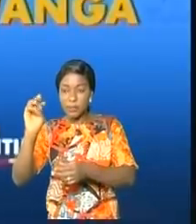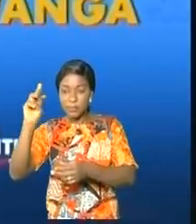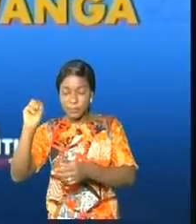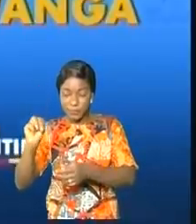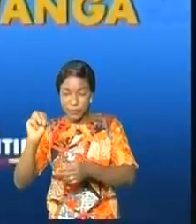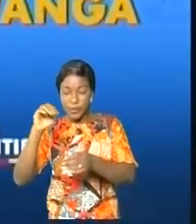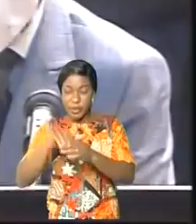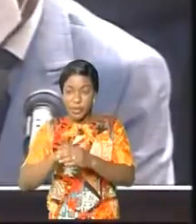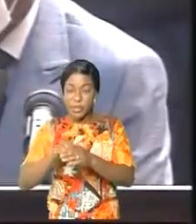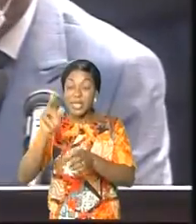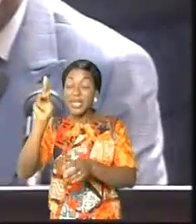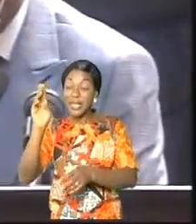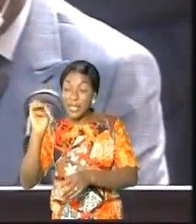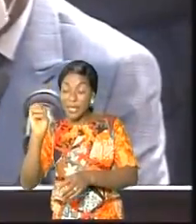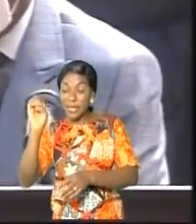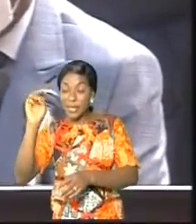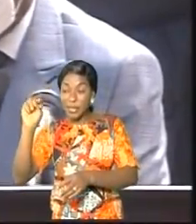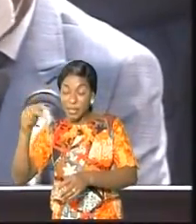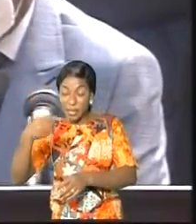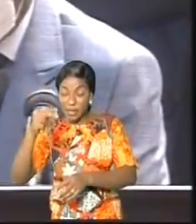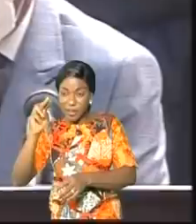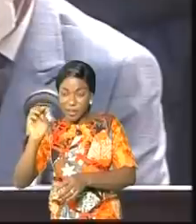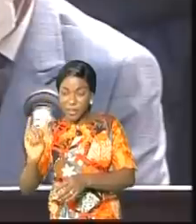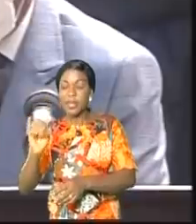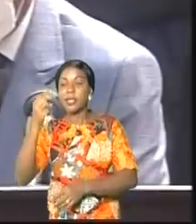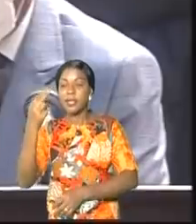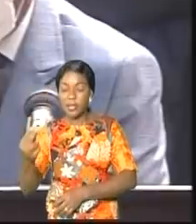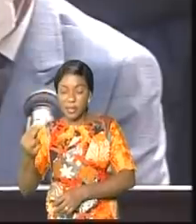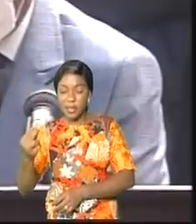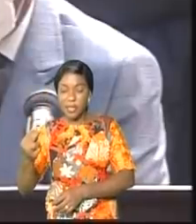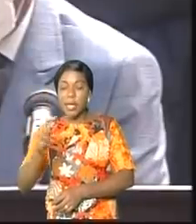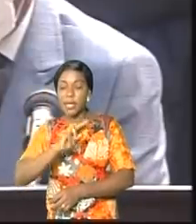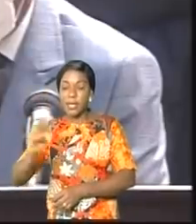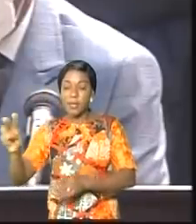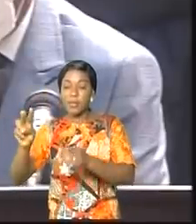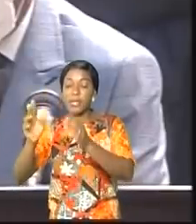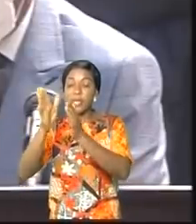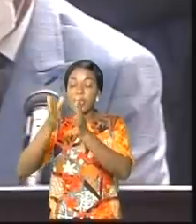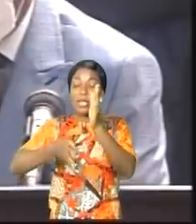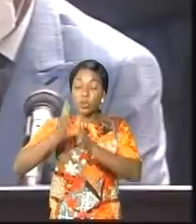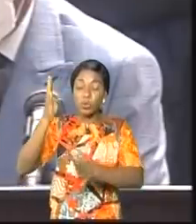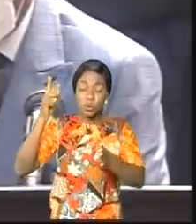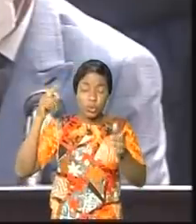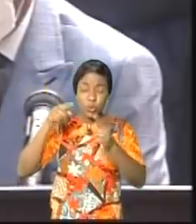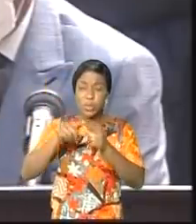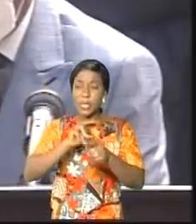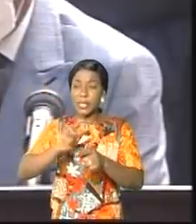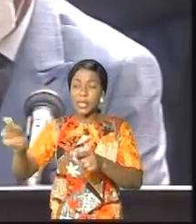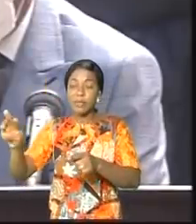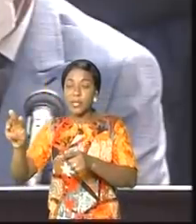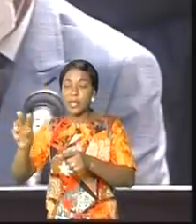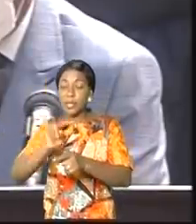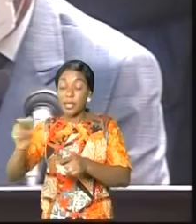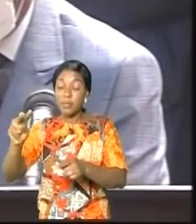II. De 2014 à 2020, membre du comité des sages du bureau politique de la majorité présidentielle. En